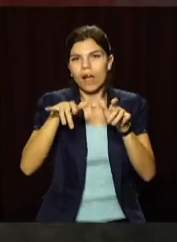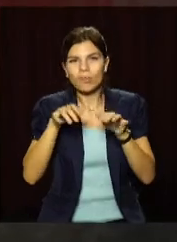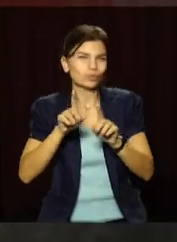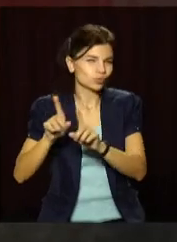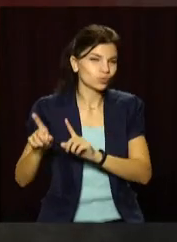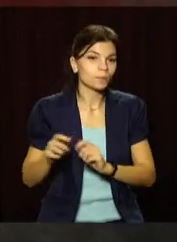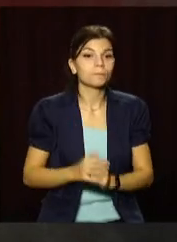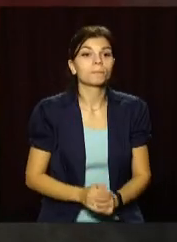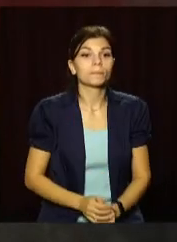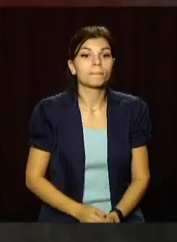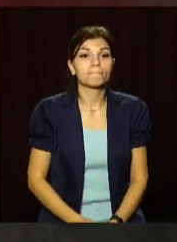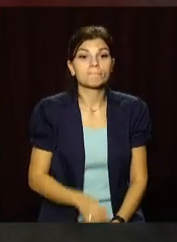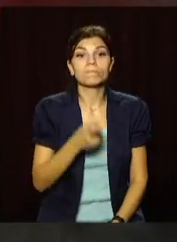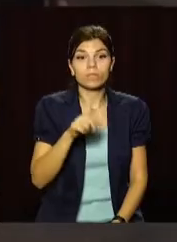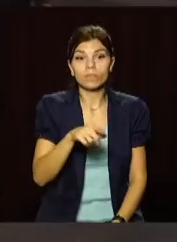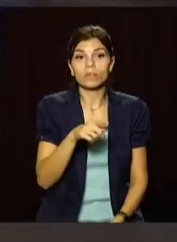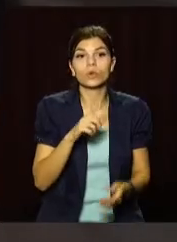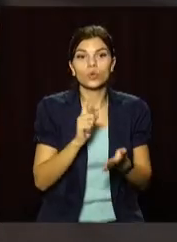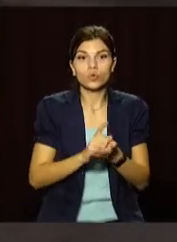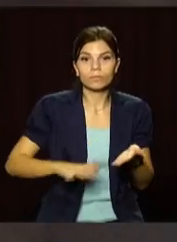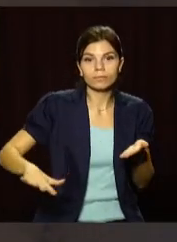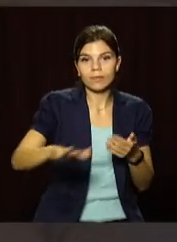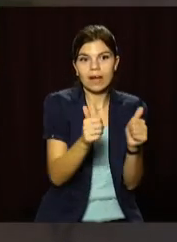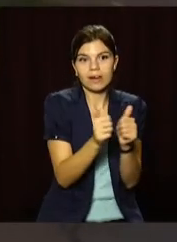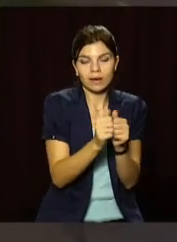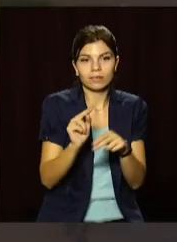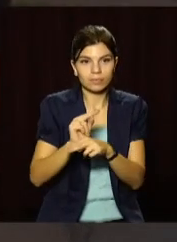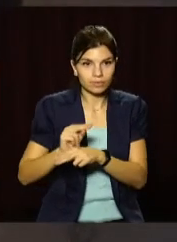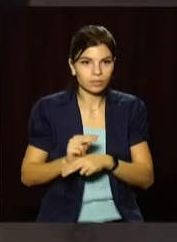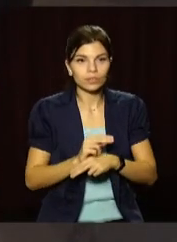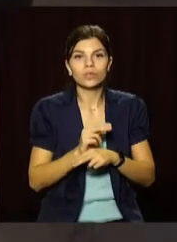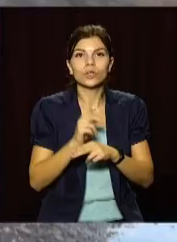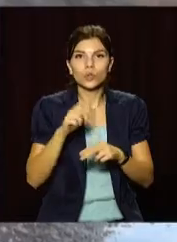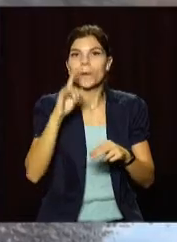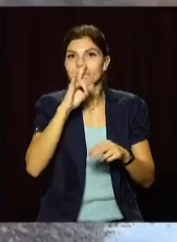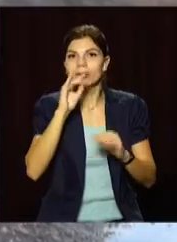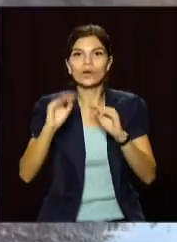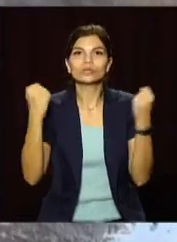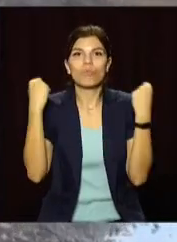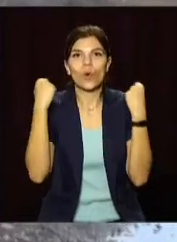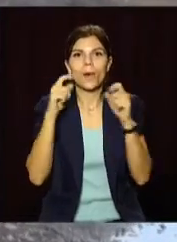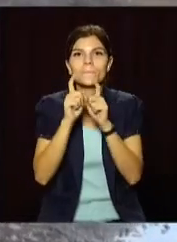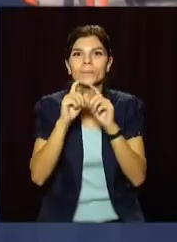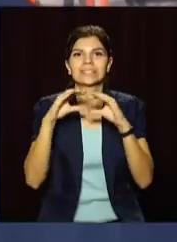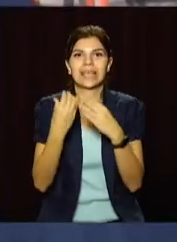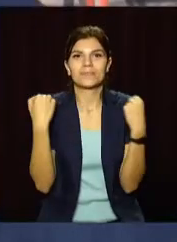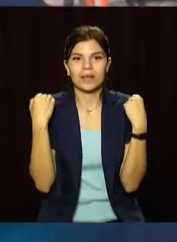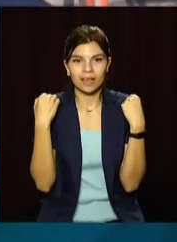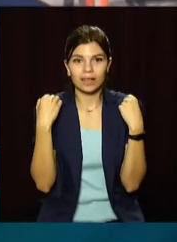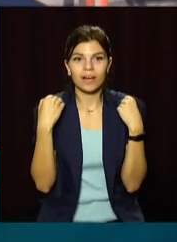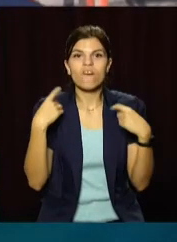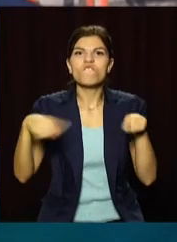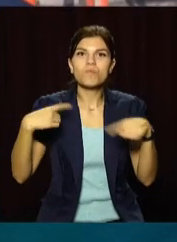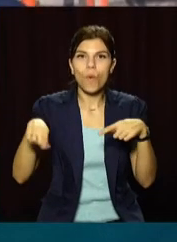Також проєкт передбачає благоустрій прилеглої території. Зведуть і сучасний стадіон з новітнім покриттям. Тут буде построений